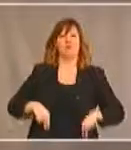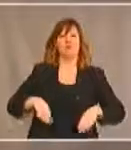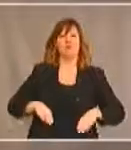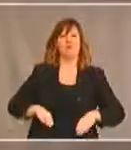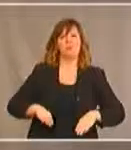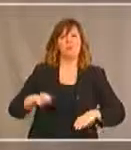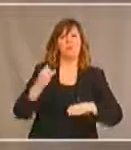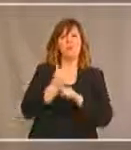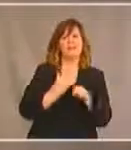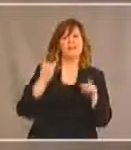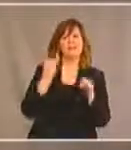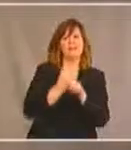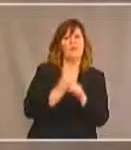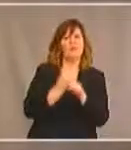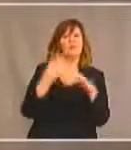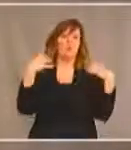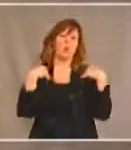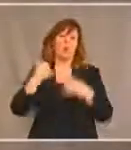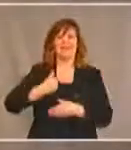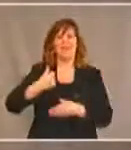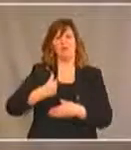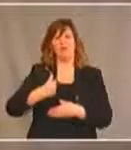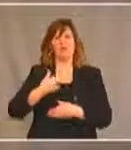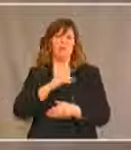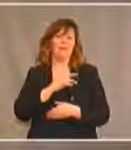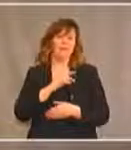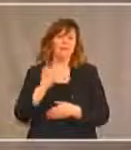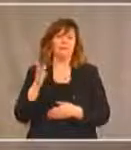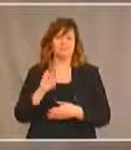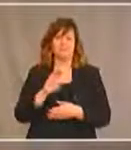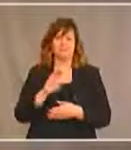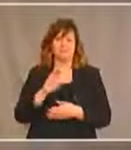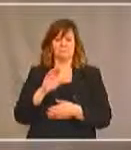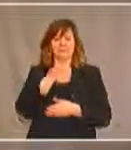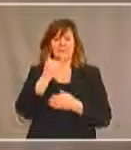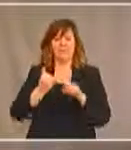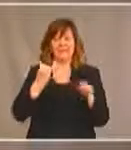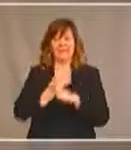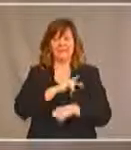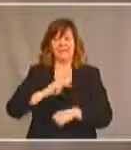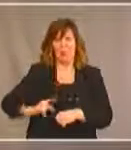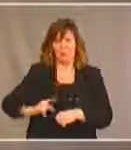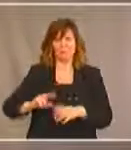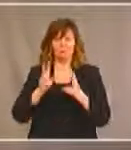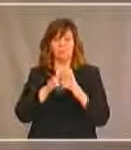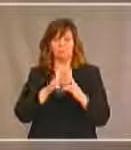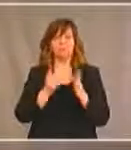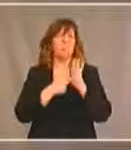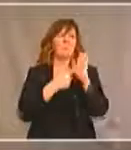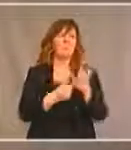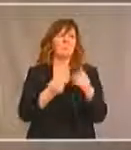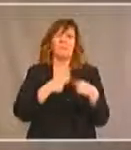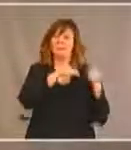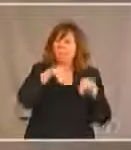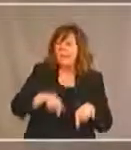-Prince-Édouard, le Conseil des jeunes, bien sûr. Je suis heureux de participer à cet exercice pour mieux prêter soutien